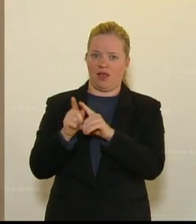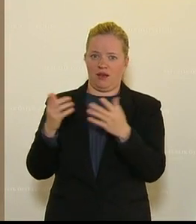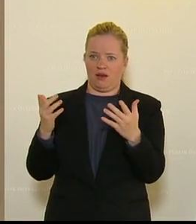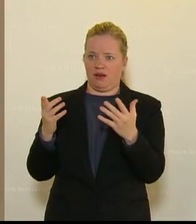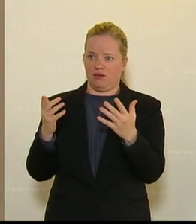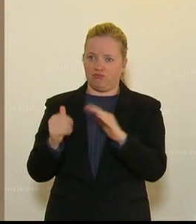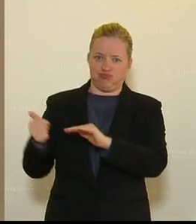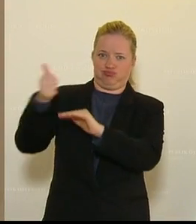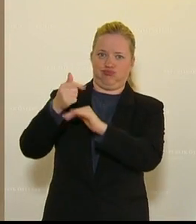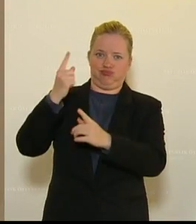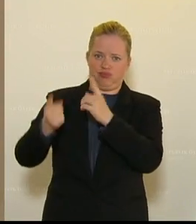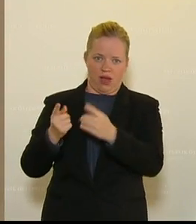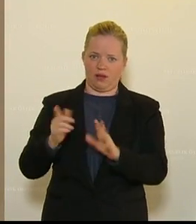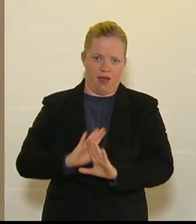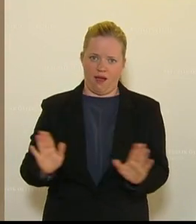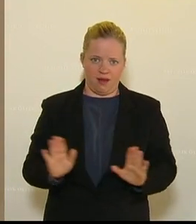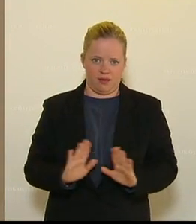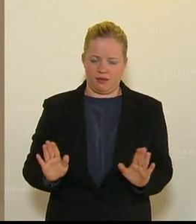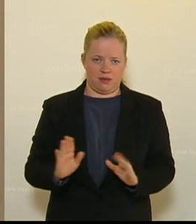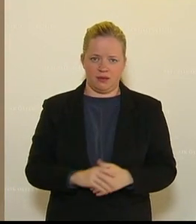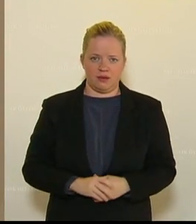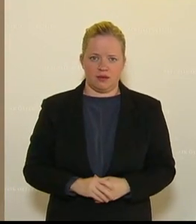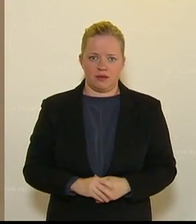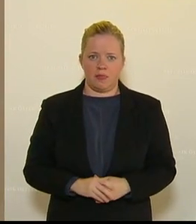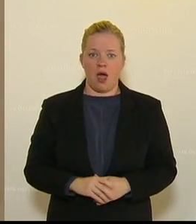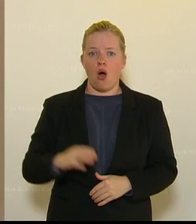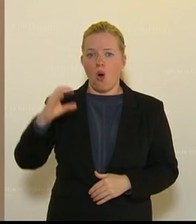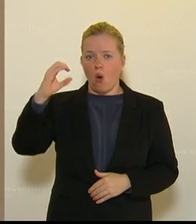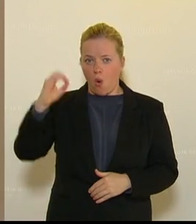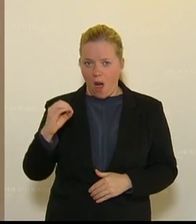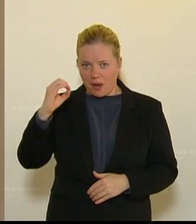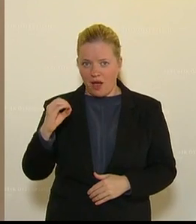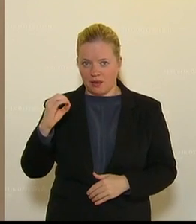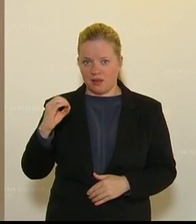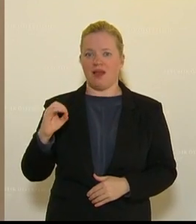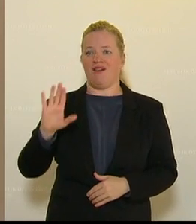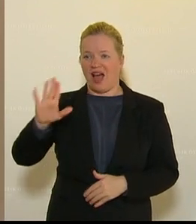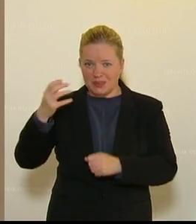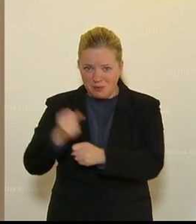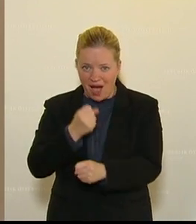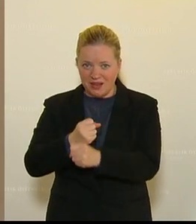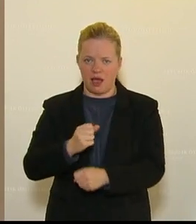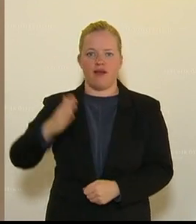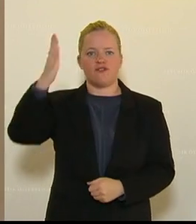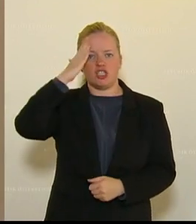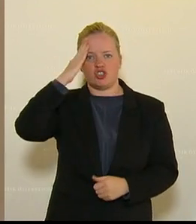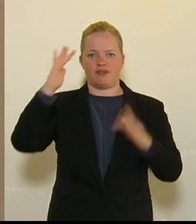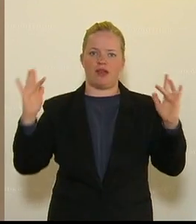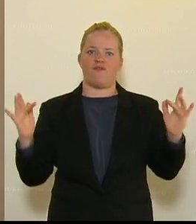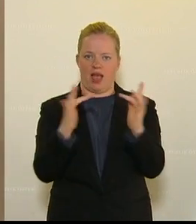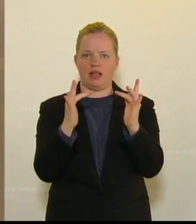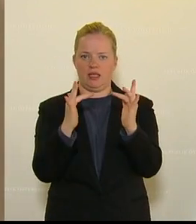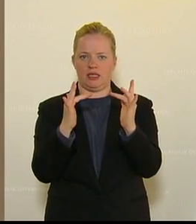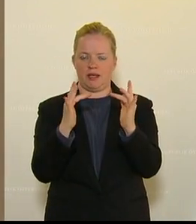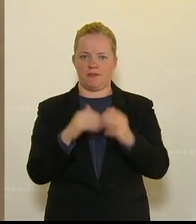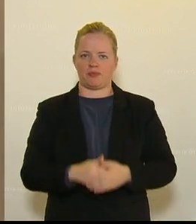Und zum Schluss muss ich Ihnen noch eines sagen. Warum? Weil das, was Orban macht, ist natürlich alles auch wissenschaftsfeindlich. Jetzt können wir sagen, wir sind froh, wenn wir die